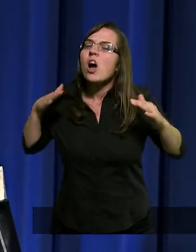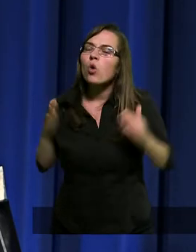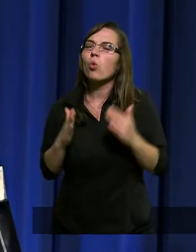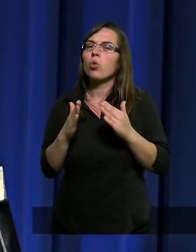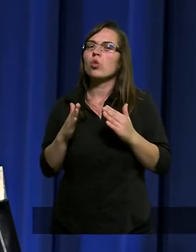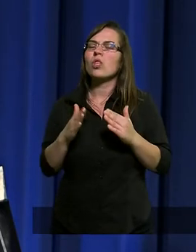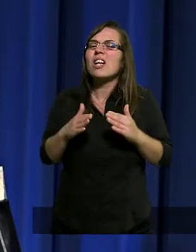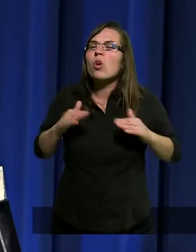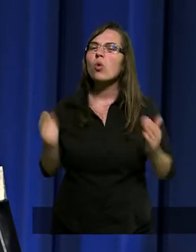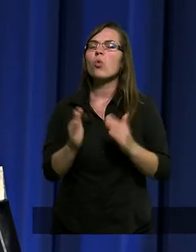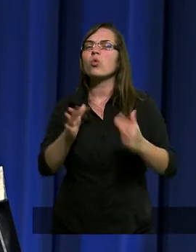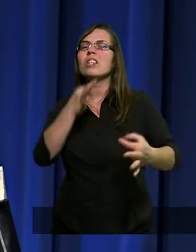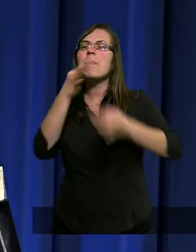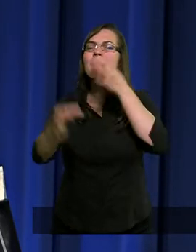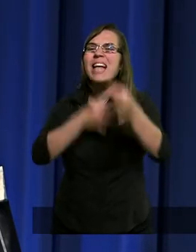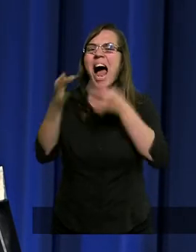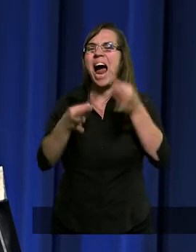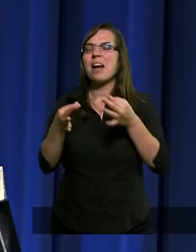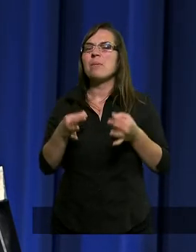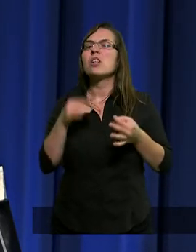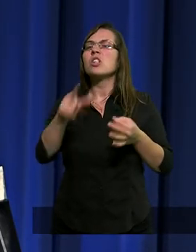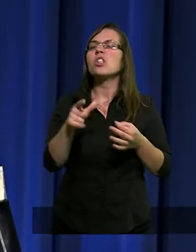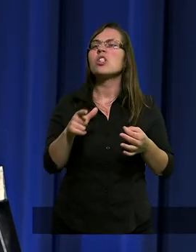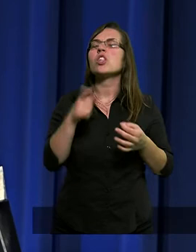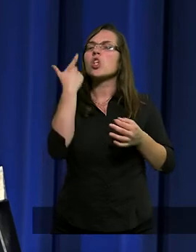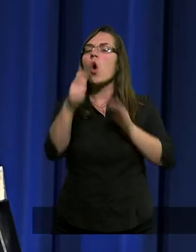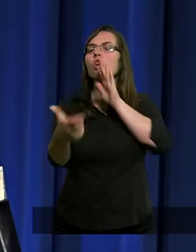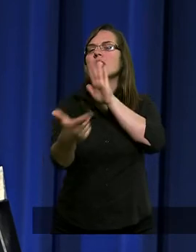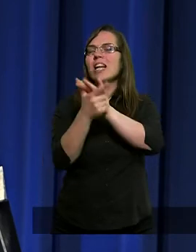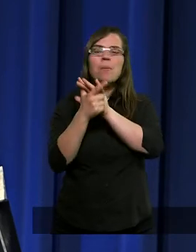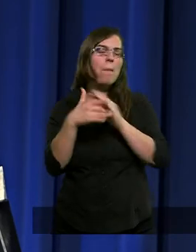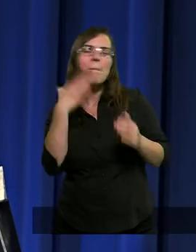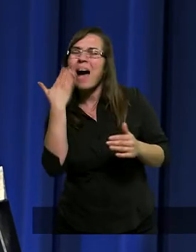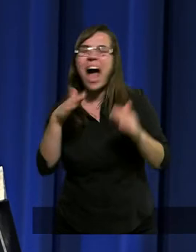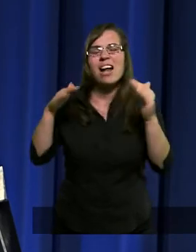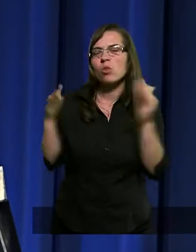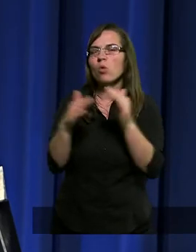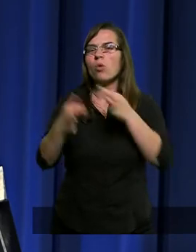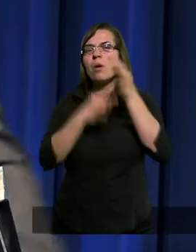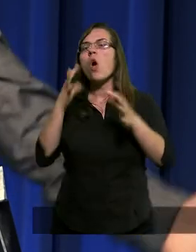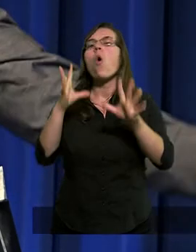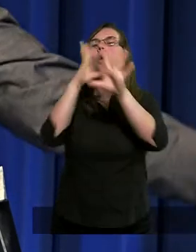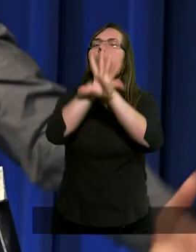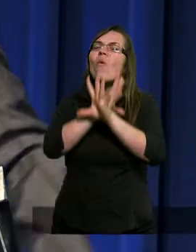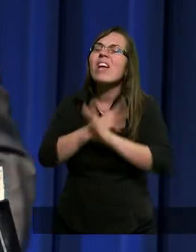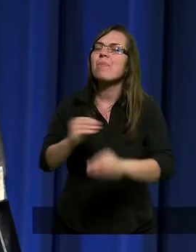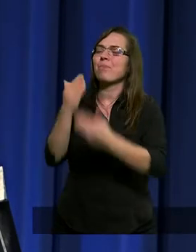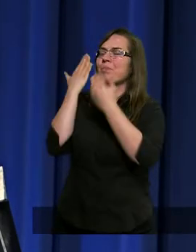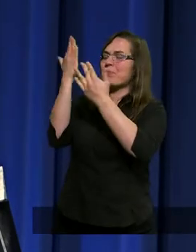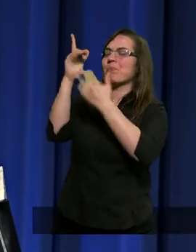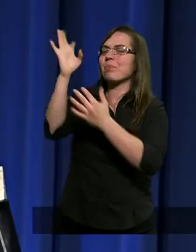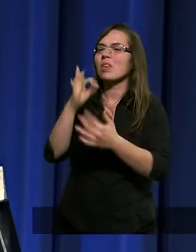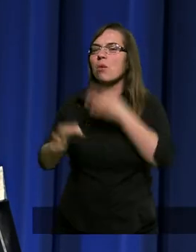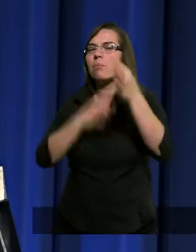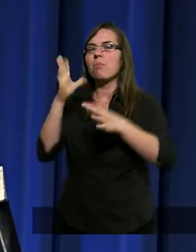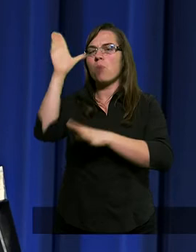króciutka, króciutki psalm 117, bardzo krótki, uwielbiający Boga